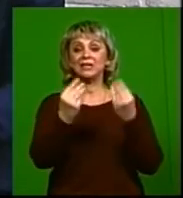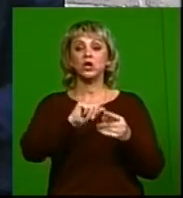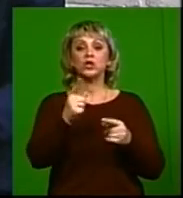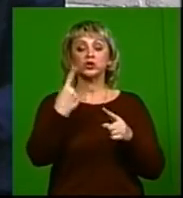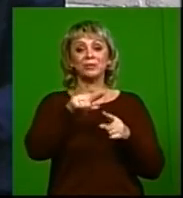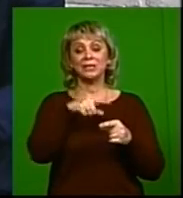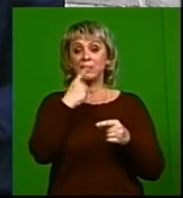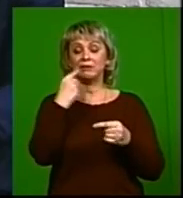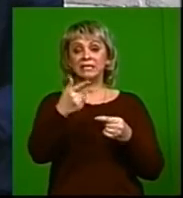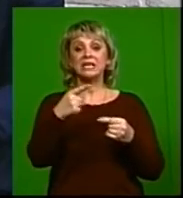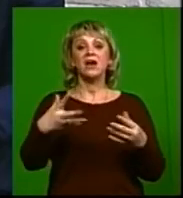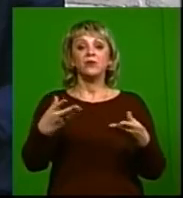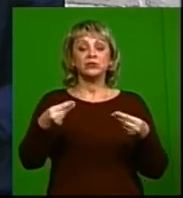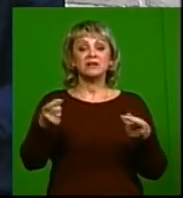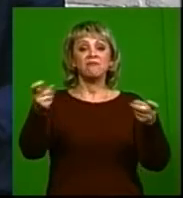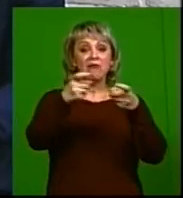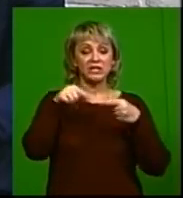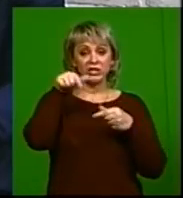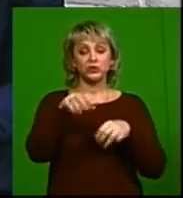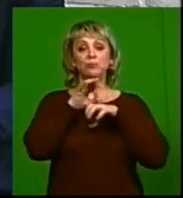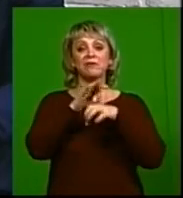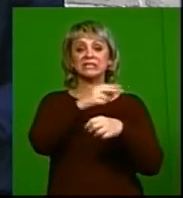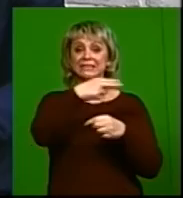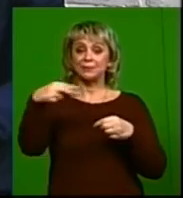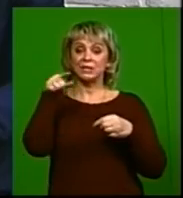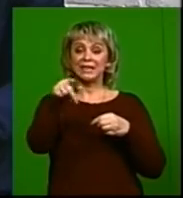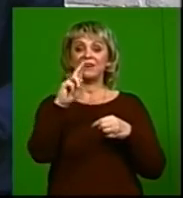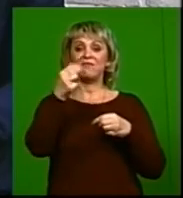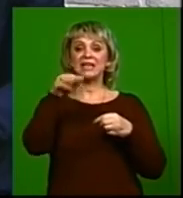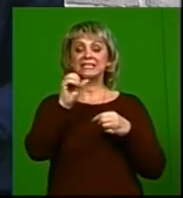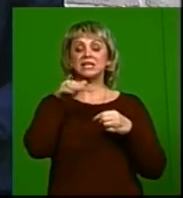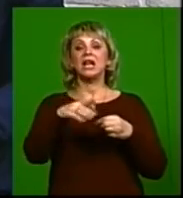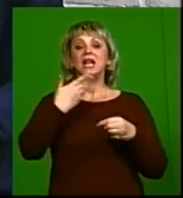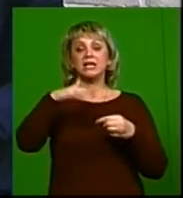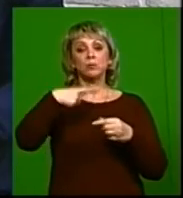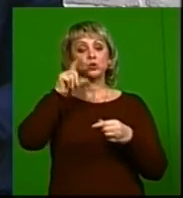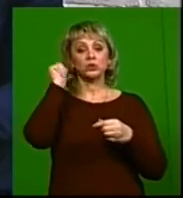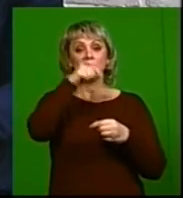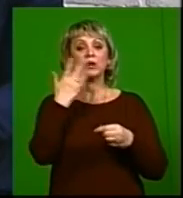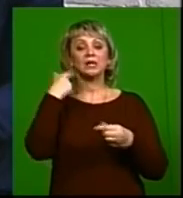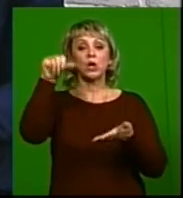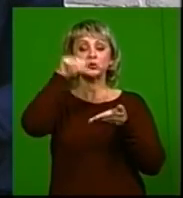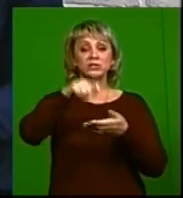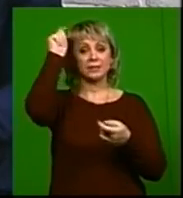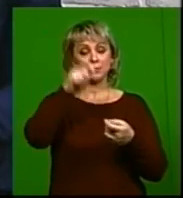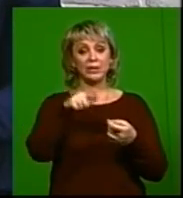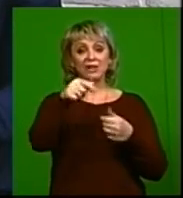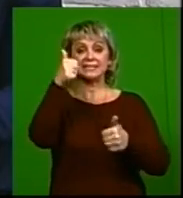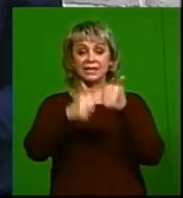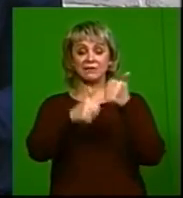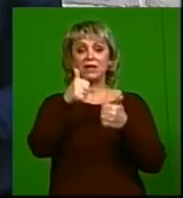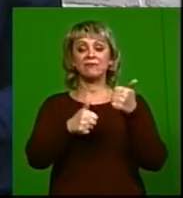этом поговорить. Например, мы проводили тематический велоквест летом прошлого года, когда участники приехали посоревноваться